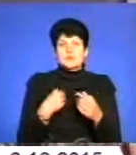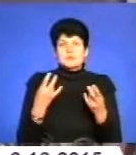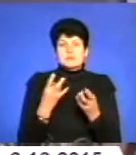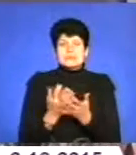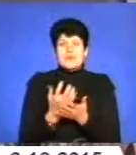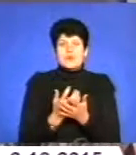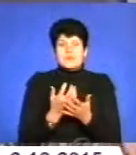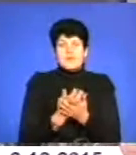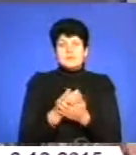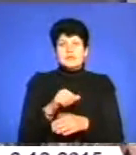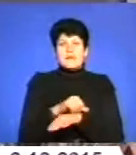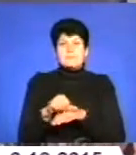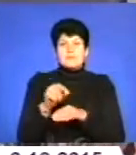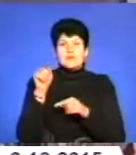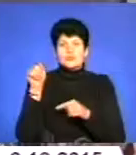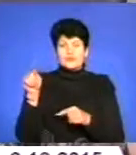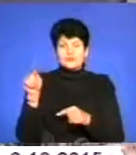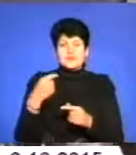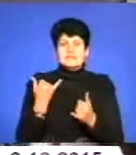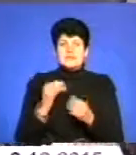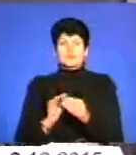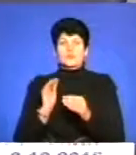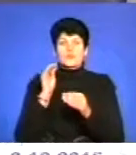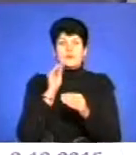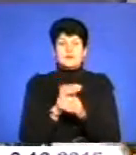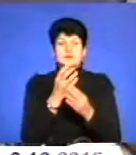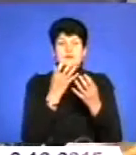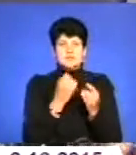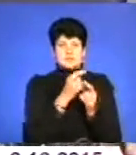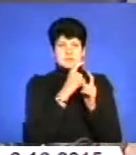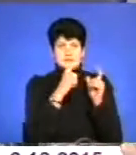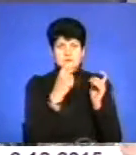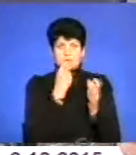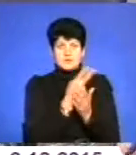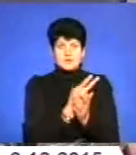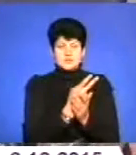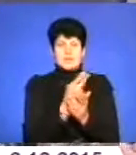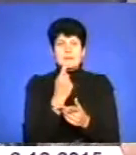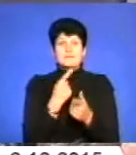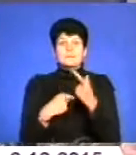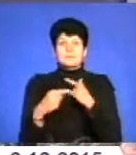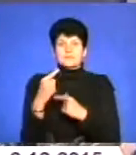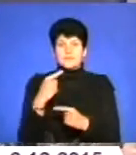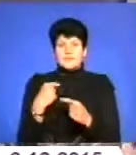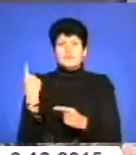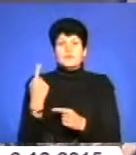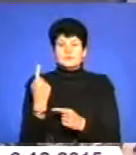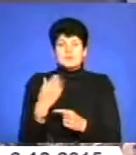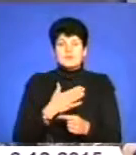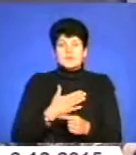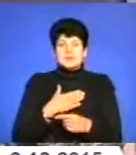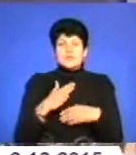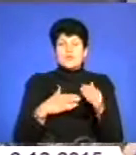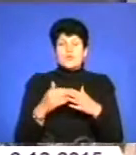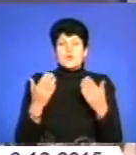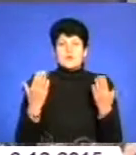заробляти на передову. Зараз в нас додалося, як бачите там з таблички, демобілізовані всі по області. І в нас на руках